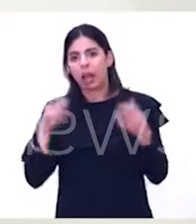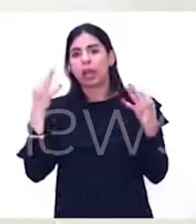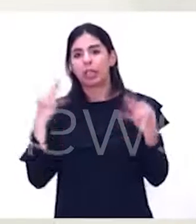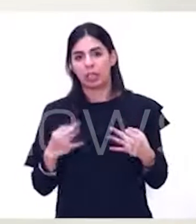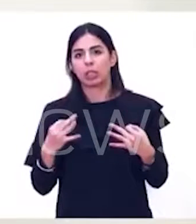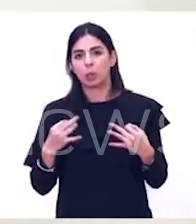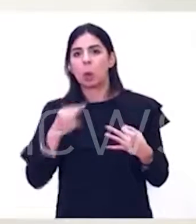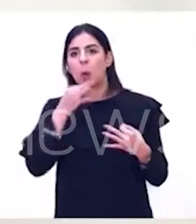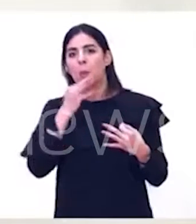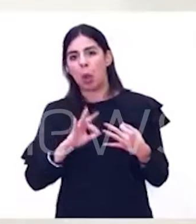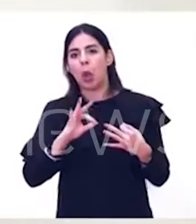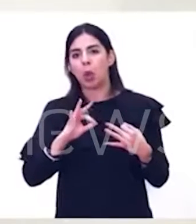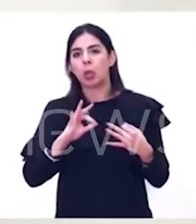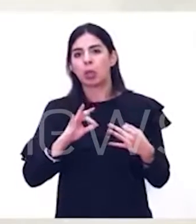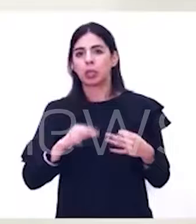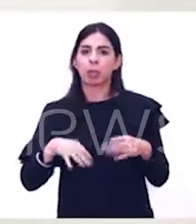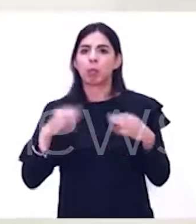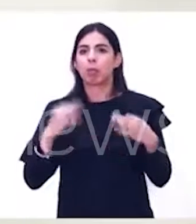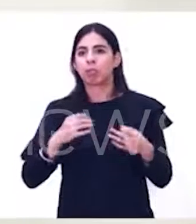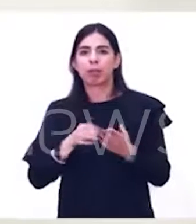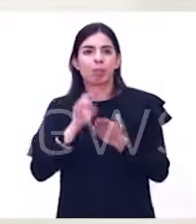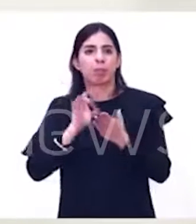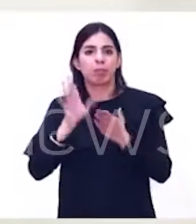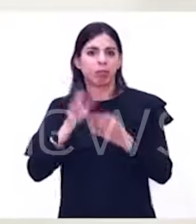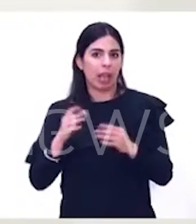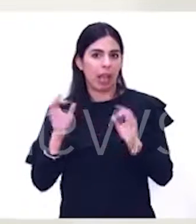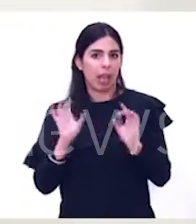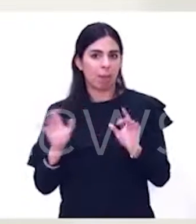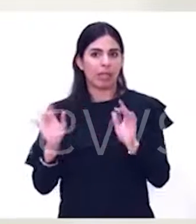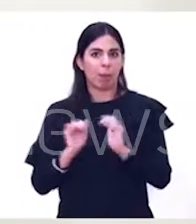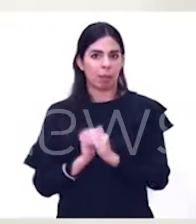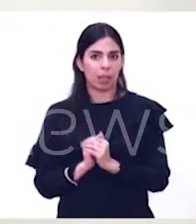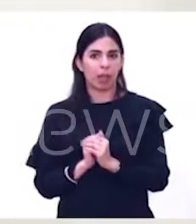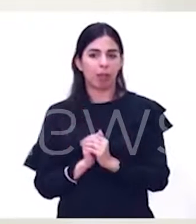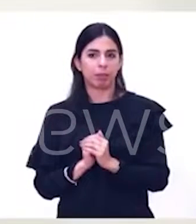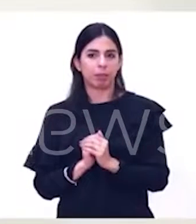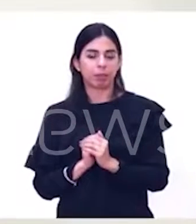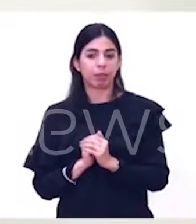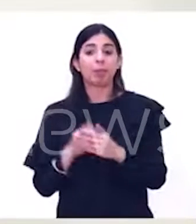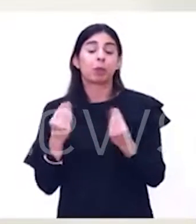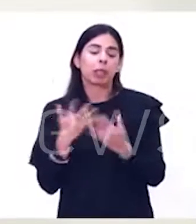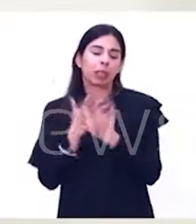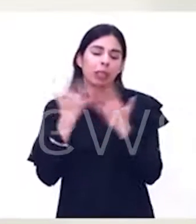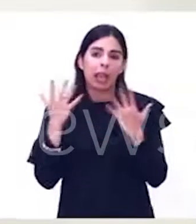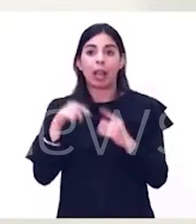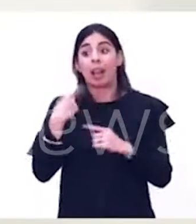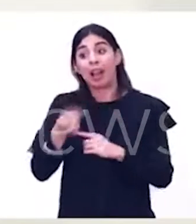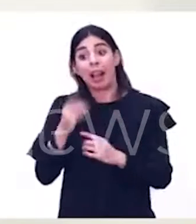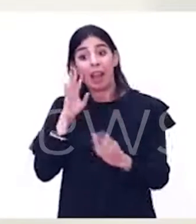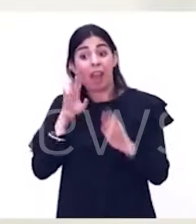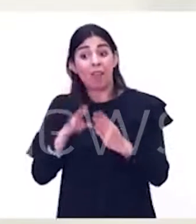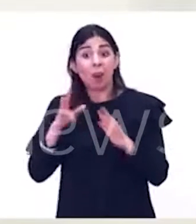ancora maggiore a questa epidemia. È chiaro che quindi cominciamo a affrontare l'autunno